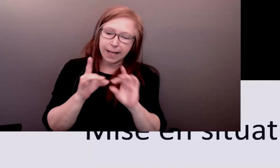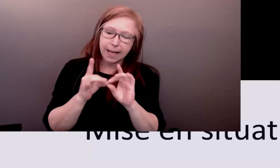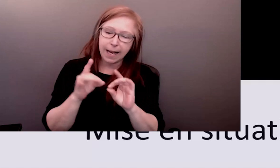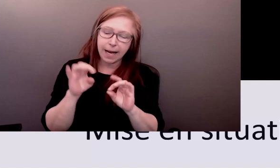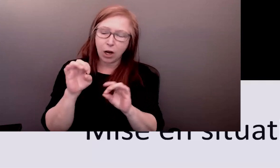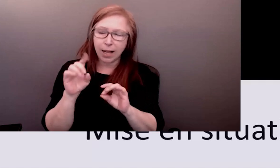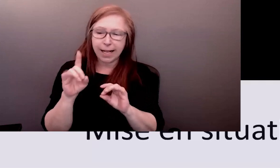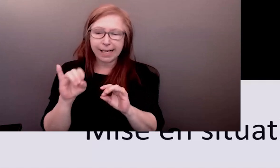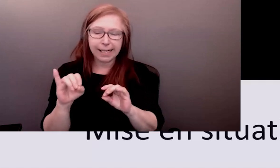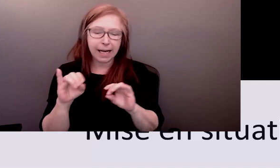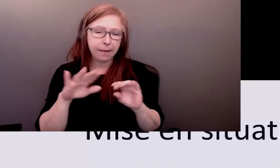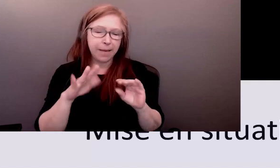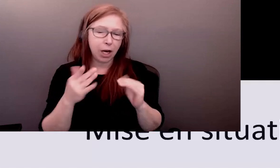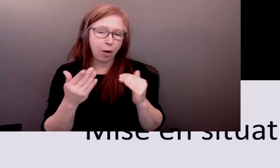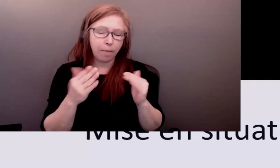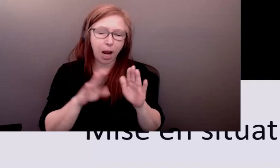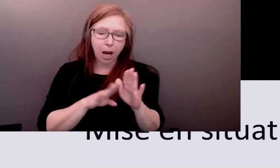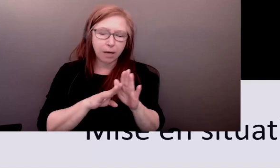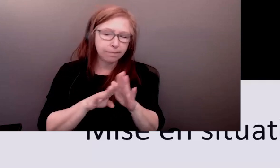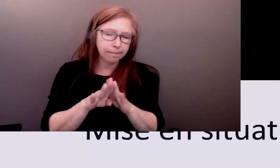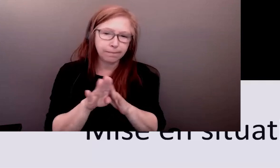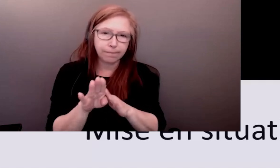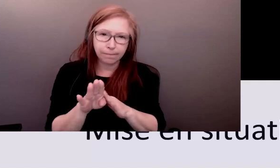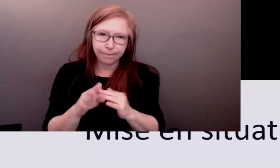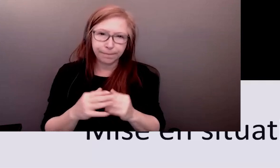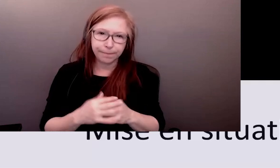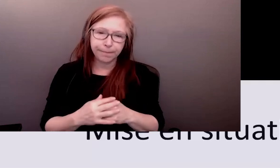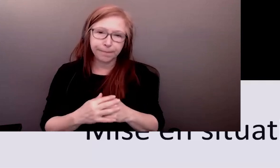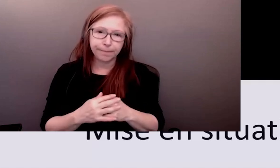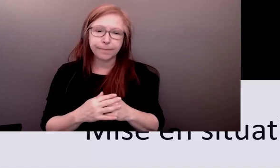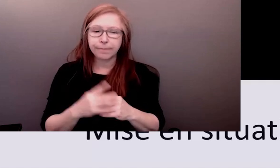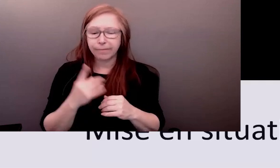ce qui exacerberaient les inégalités